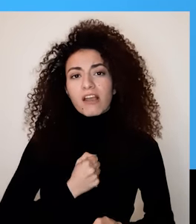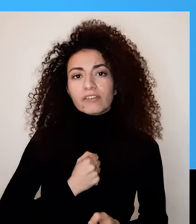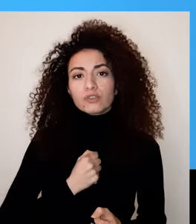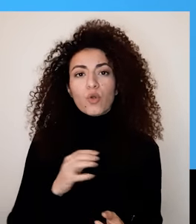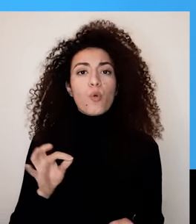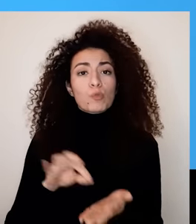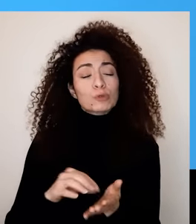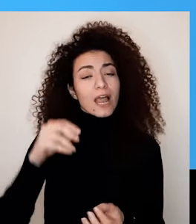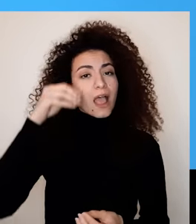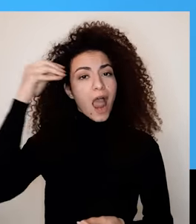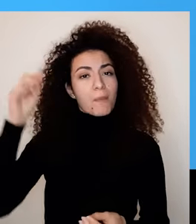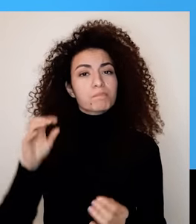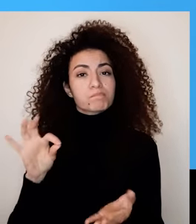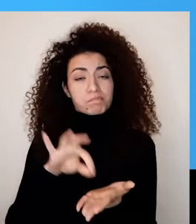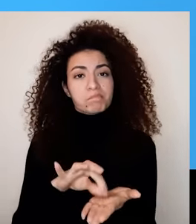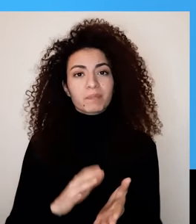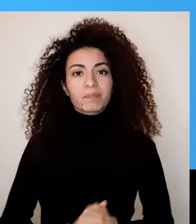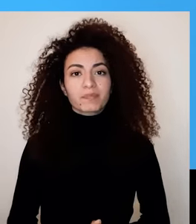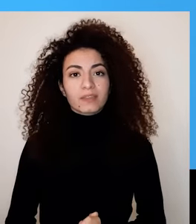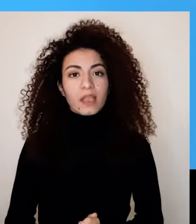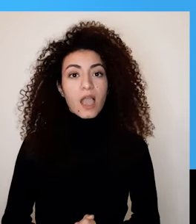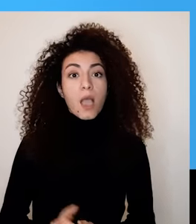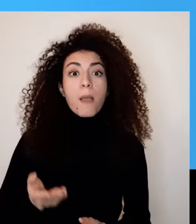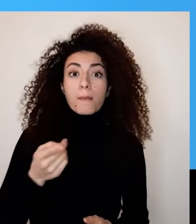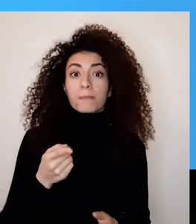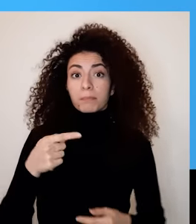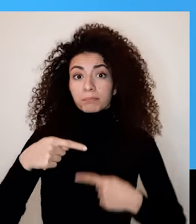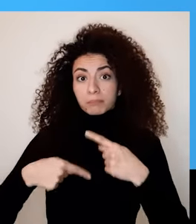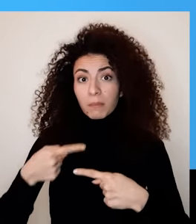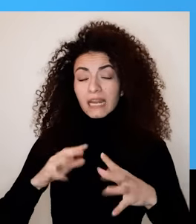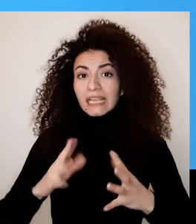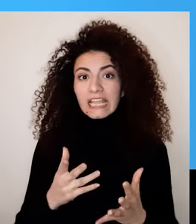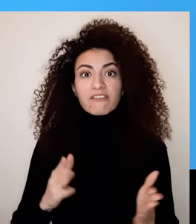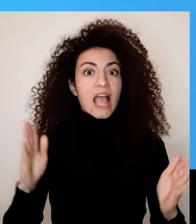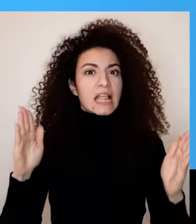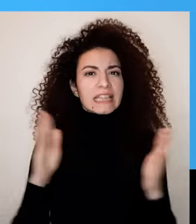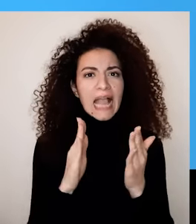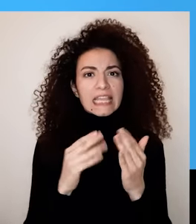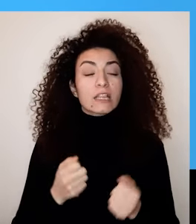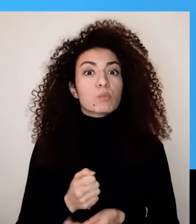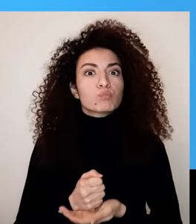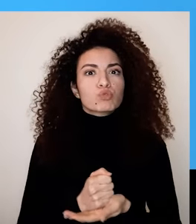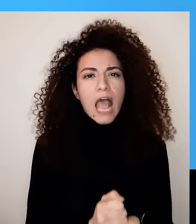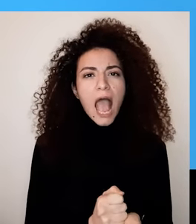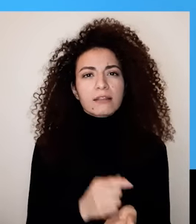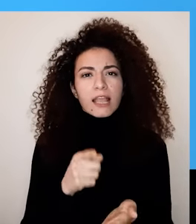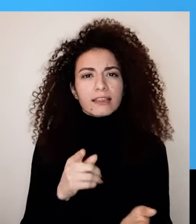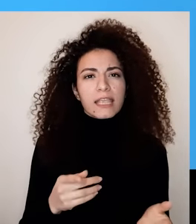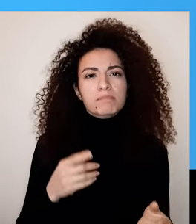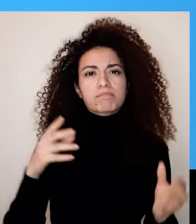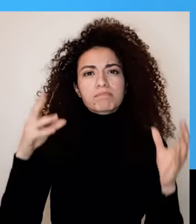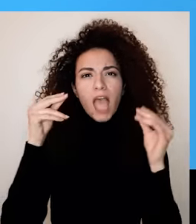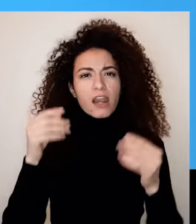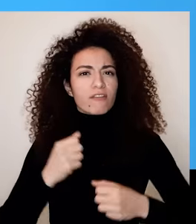واليوم من بعد ما اختبرتك كيف التحديات ممكن تكون مصدر لنموه الشخصي رح نقوم بوضع إطار